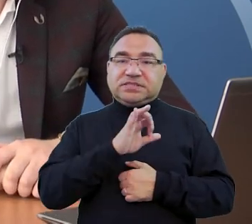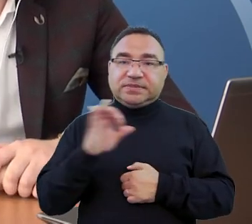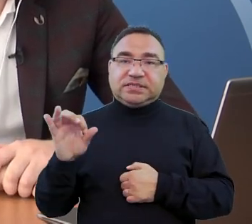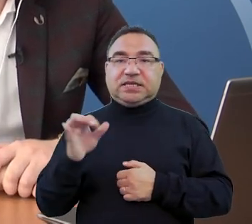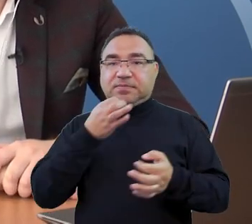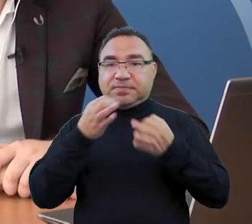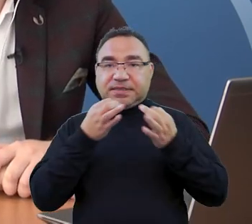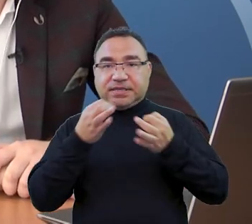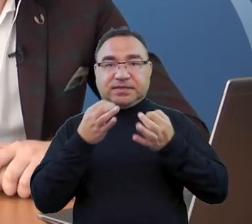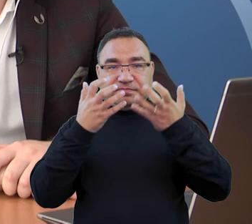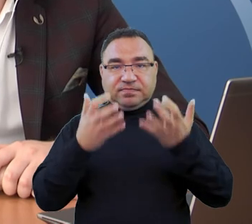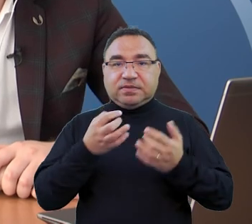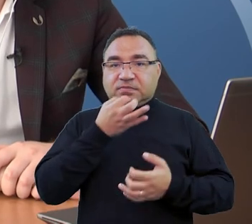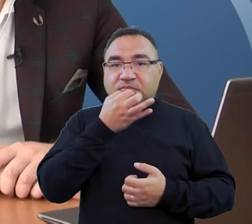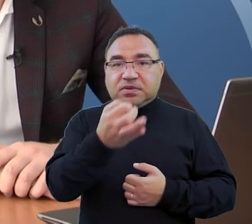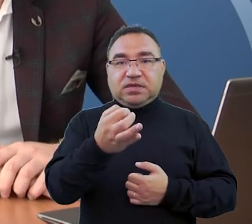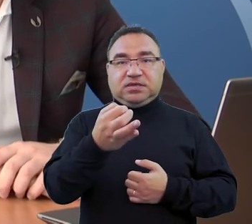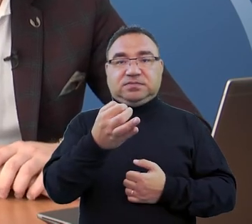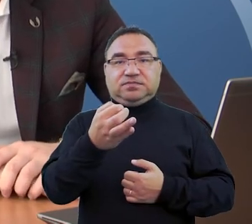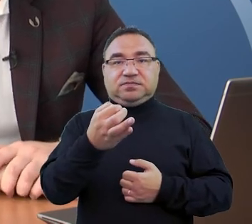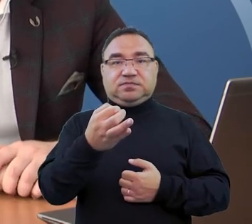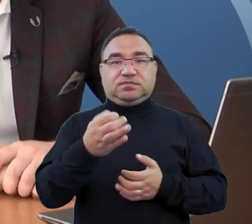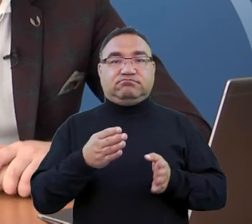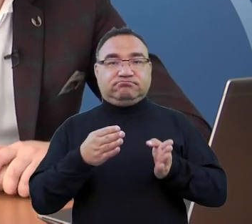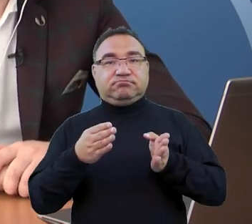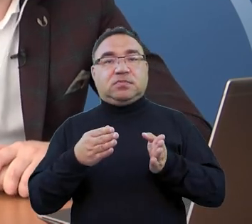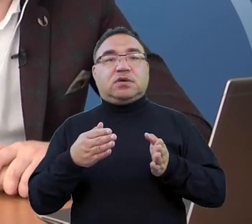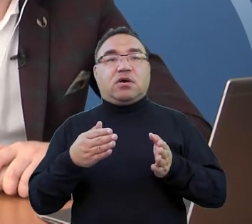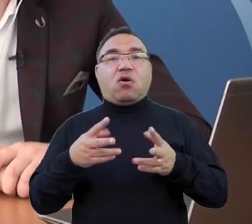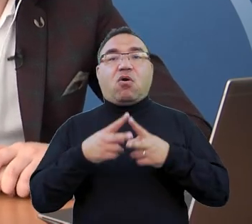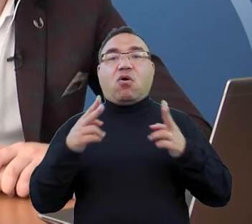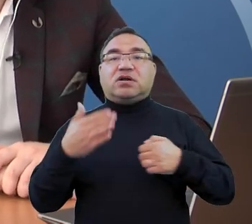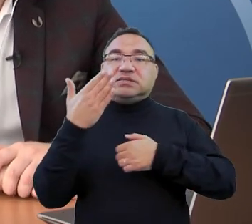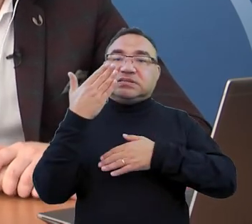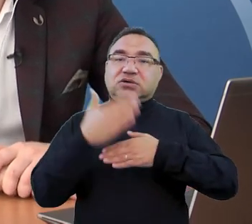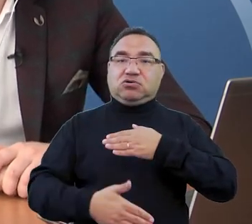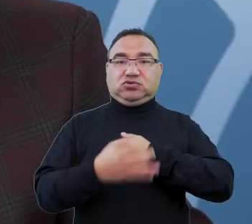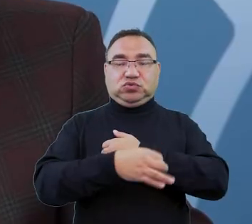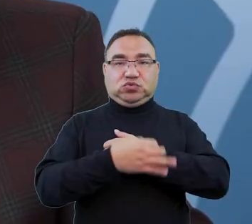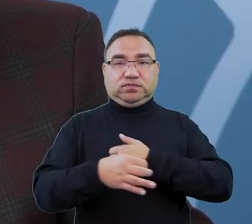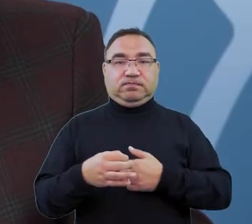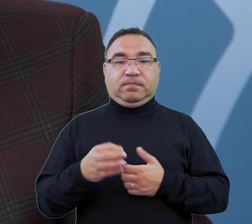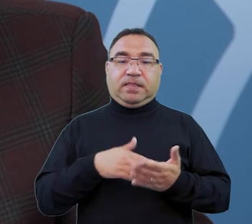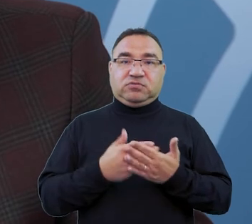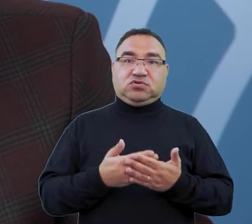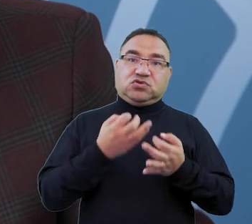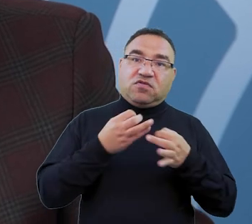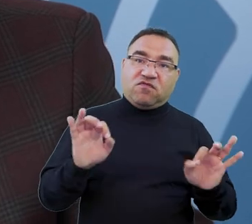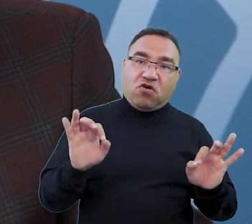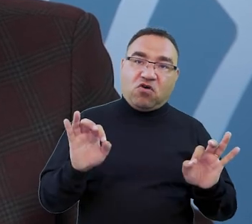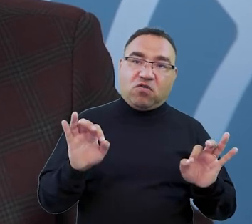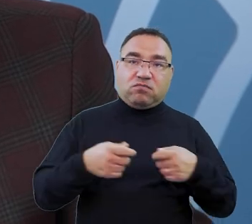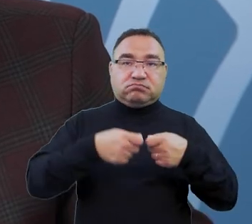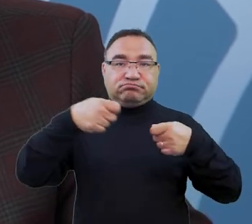nasze pytania które chcemy Panu zadać żeby też przejść do teraz do okresu zakończenia studiów i teraz czy wolno i na ile czasu